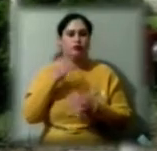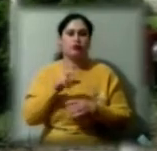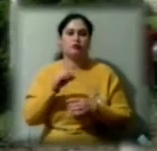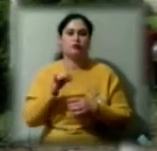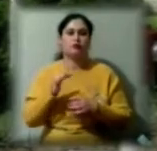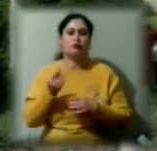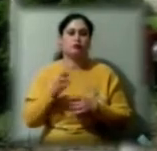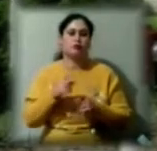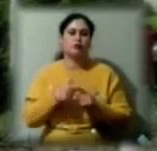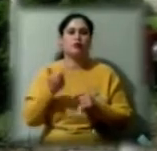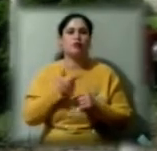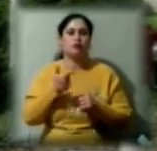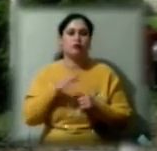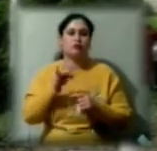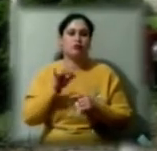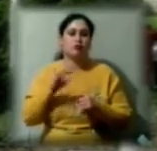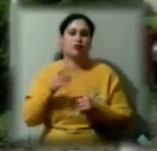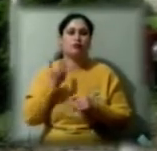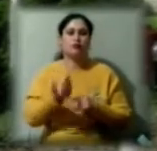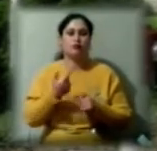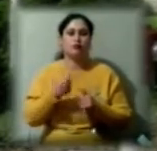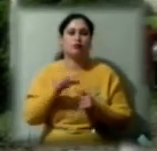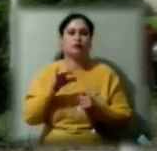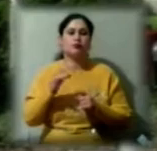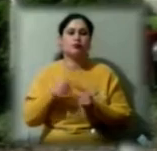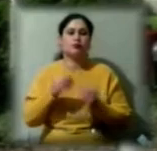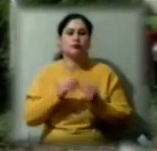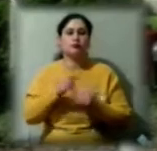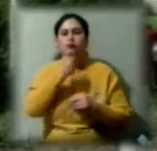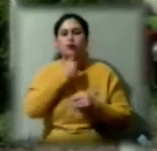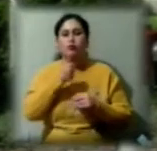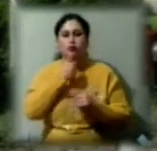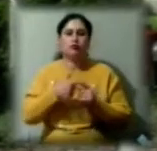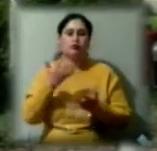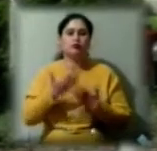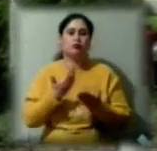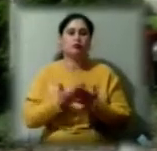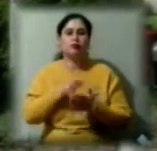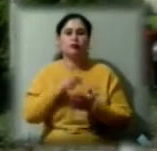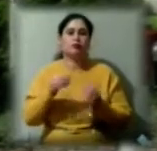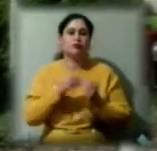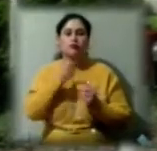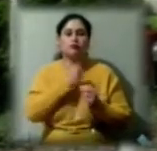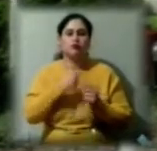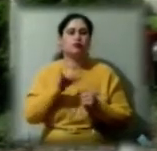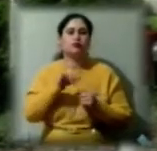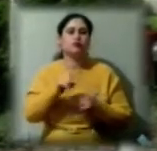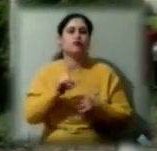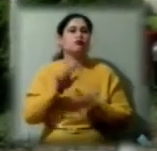Гарантійний термін його експлуатації 10 років. Тобто, якщо на протязі 10 років з ним щось стається,